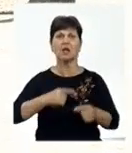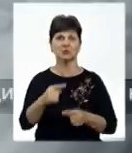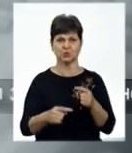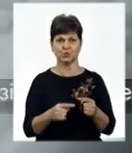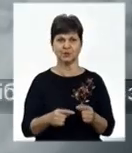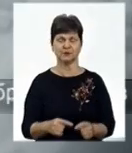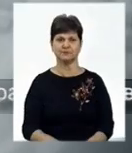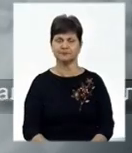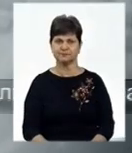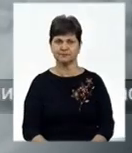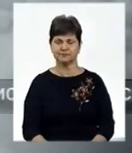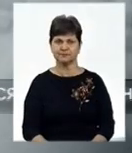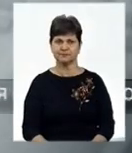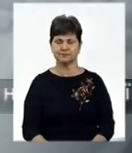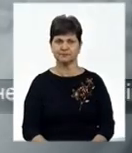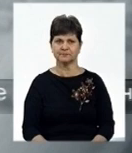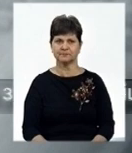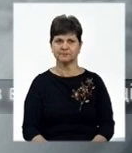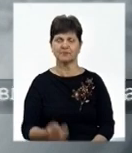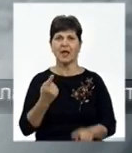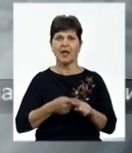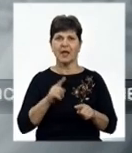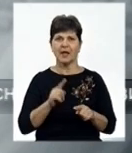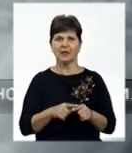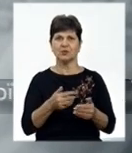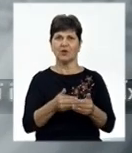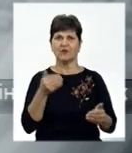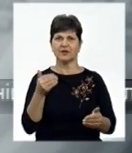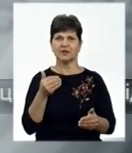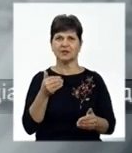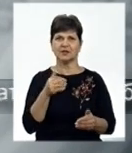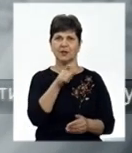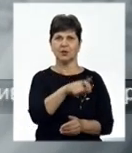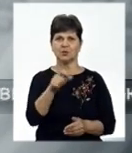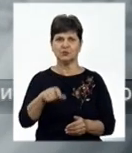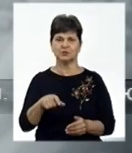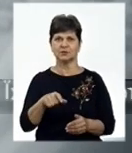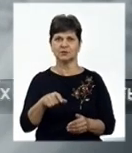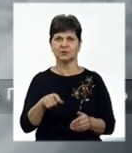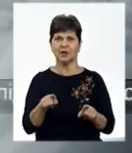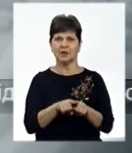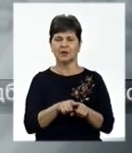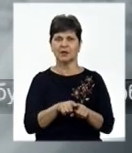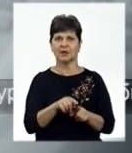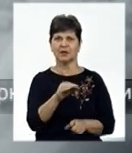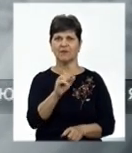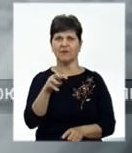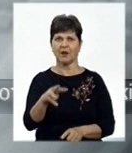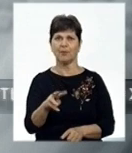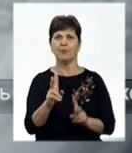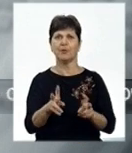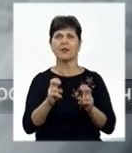чином. Те, що це йде не від них, а це йде від цих, від слідуючих самих, я то вам